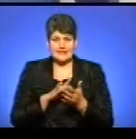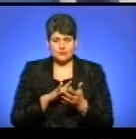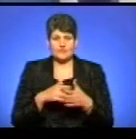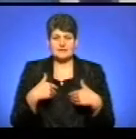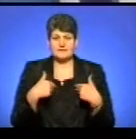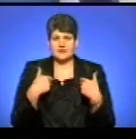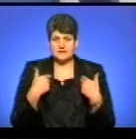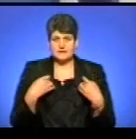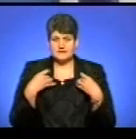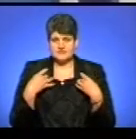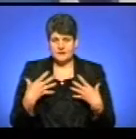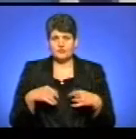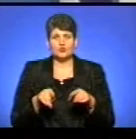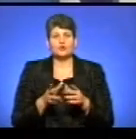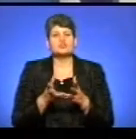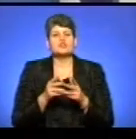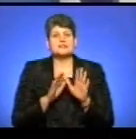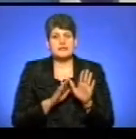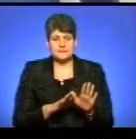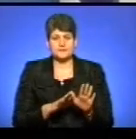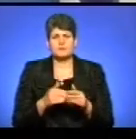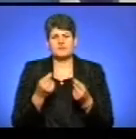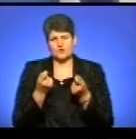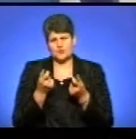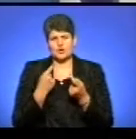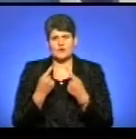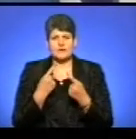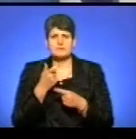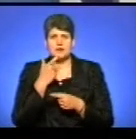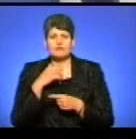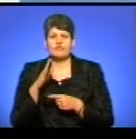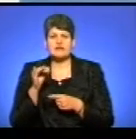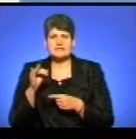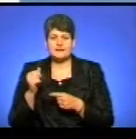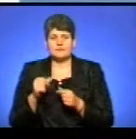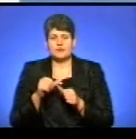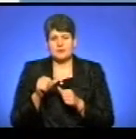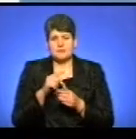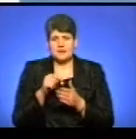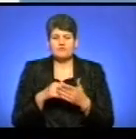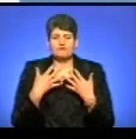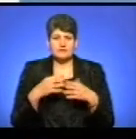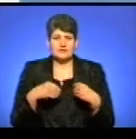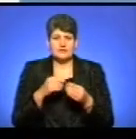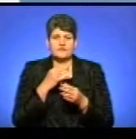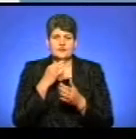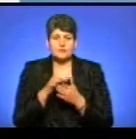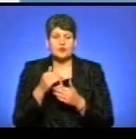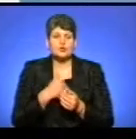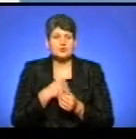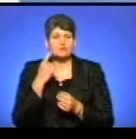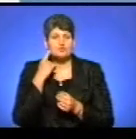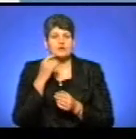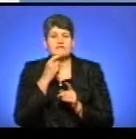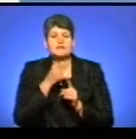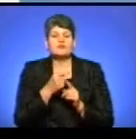Вітаю. Вітаю зі святом, в тому числі. Ми вже трохи говорили з паном Василем. На деякі питання він вже дав відповідь. Хочеться зараз почути відповідь